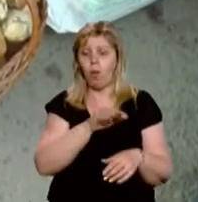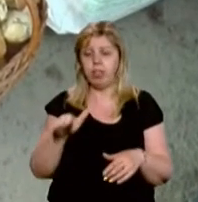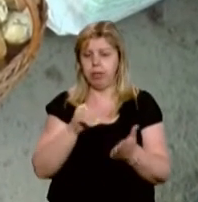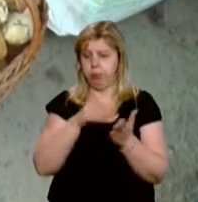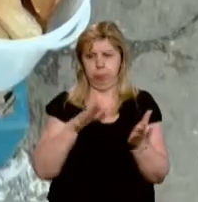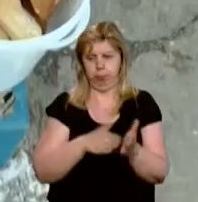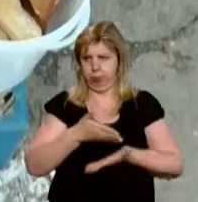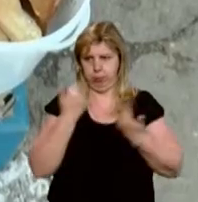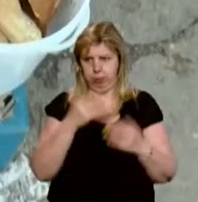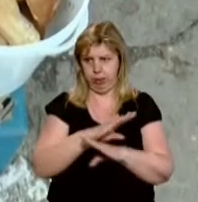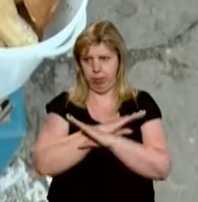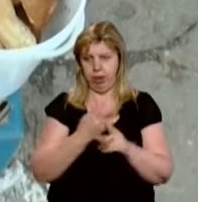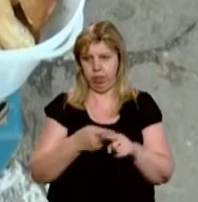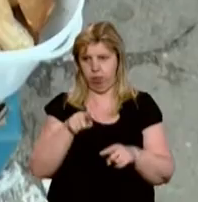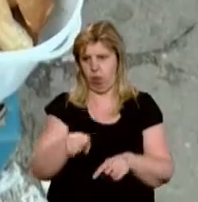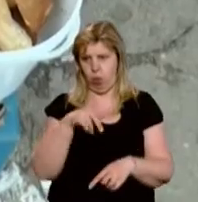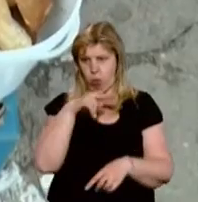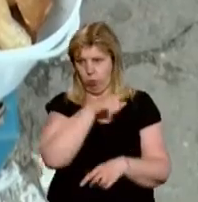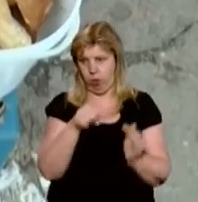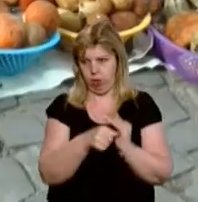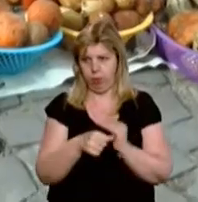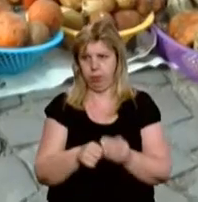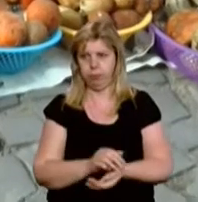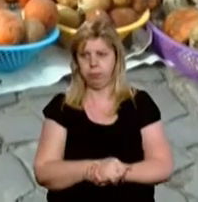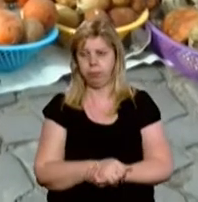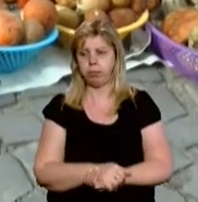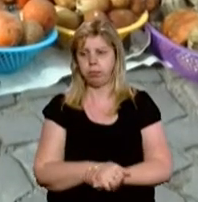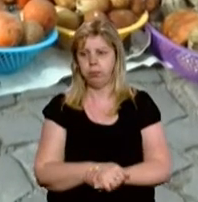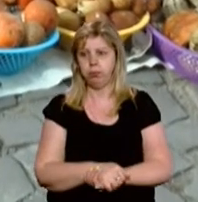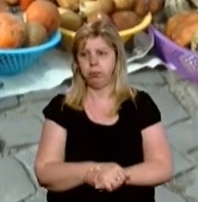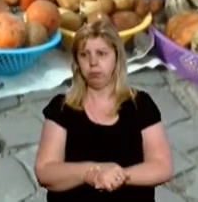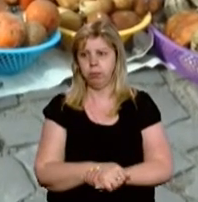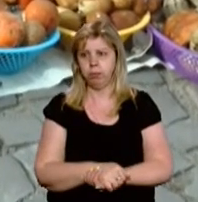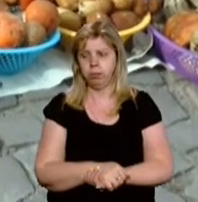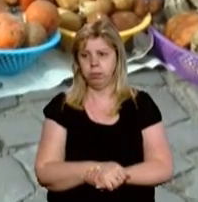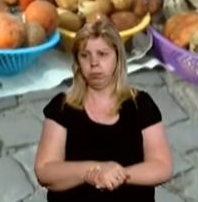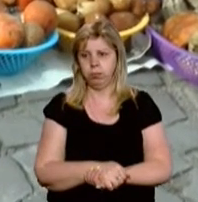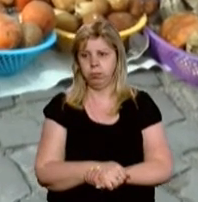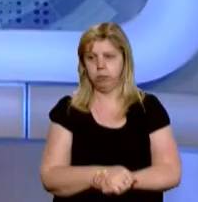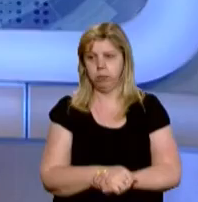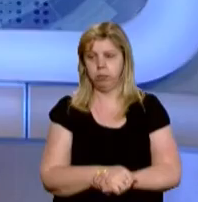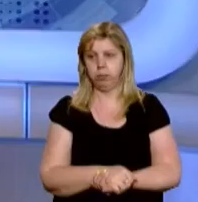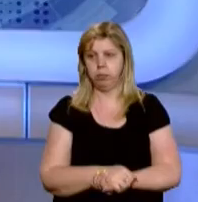зафіксували жодної смерті від такого утруєння. Руслана Гостюк, Андрій Гісян, новини на Суспільному.